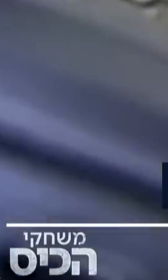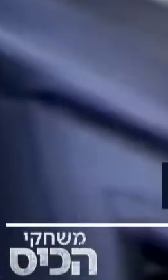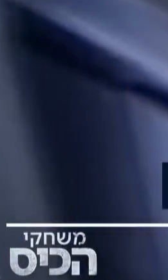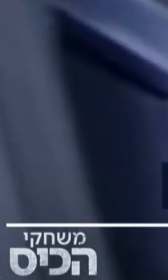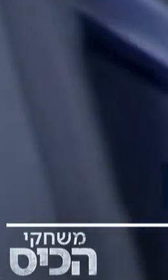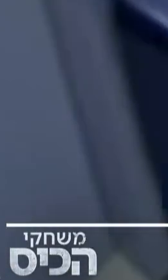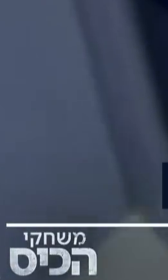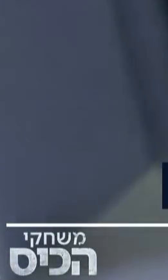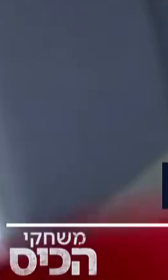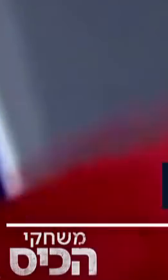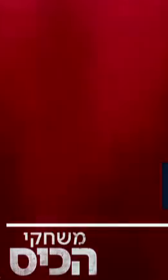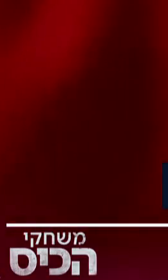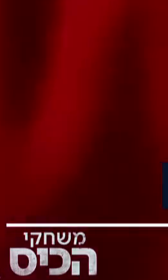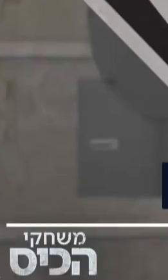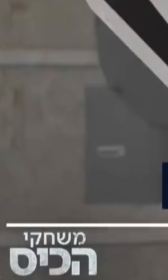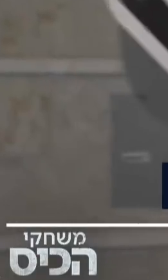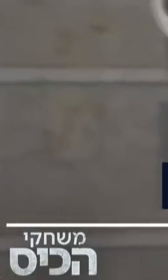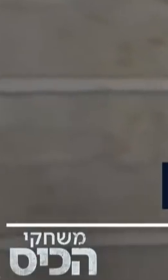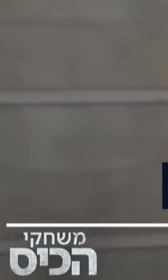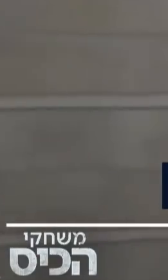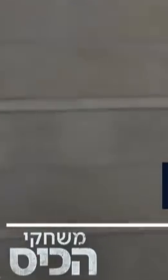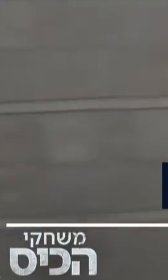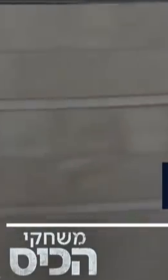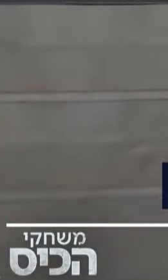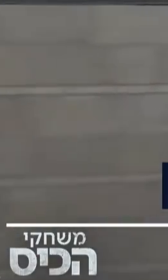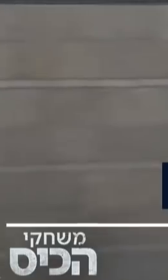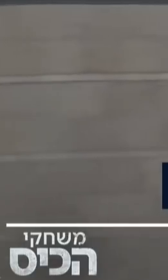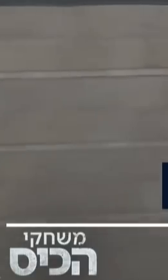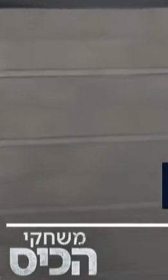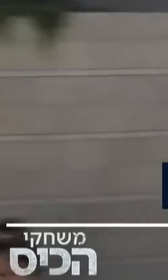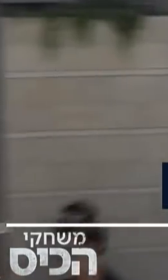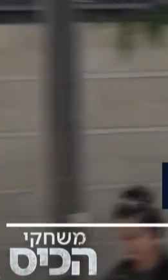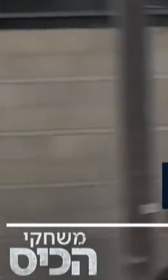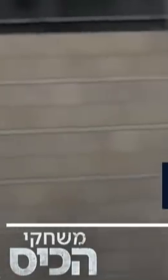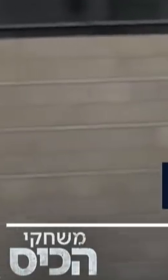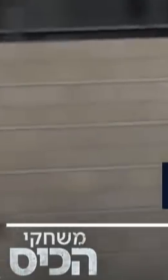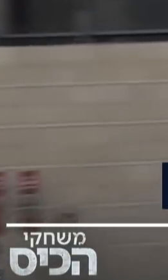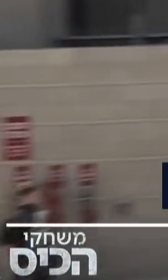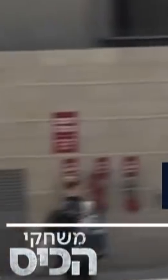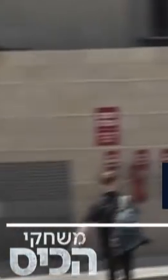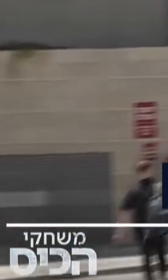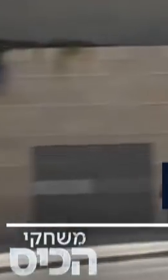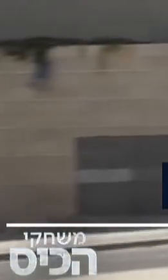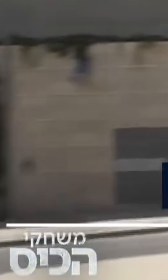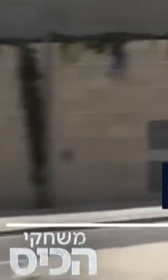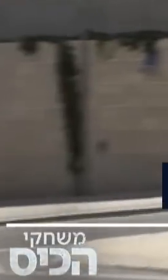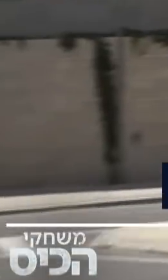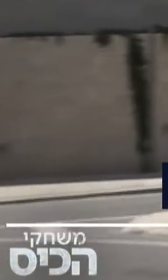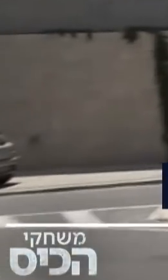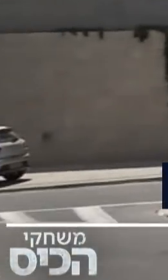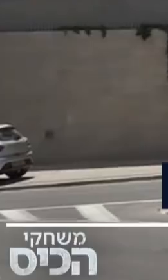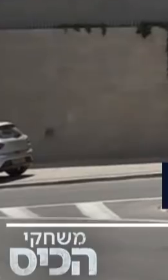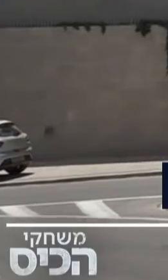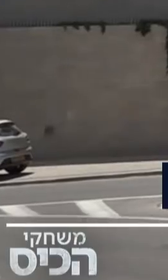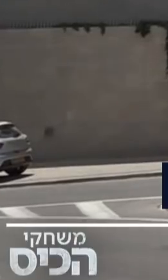מצד העסקים לא ירד אלא דווקא עלה ואם המדינה לא הייתה מקימה קרן הלוואות בעבורם, הקיטון במתן האשראי